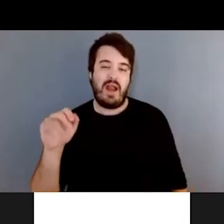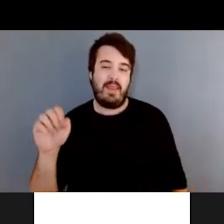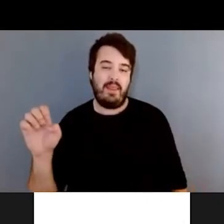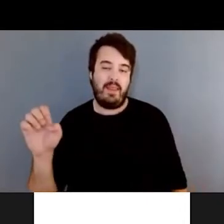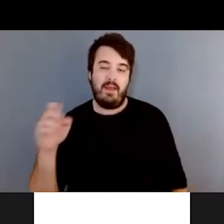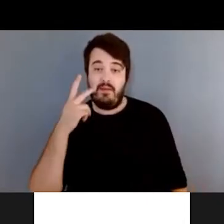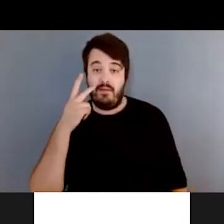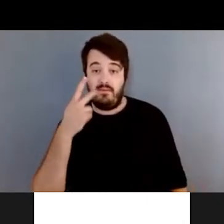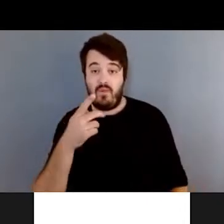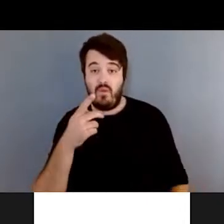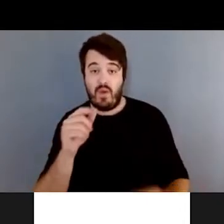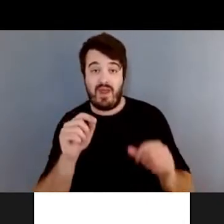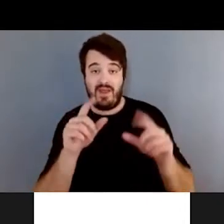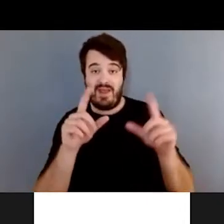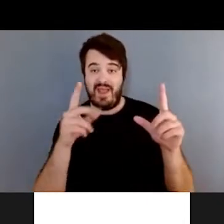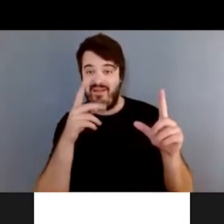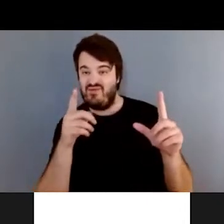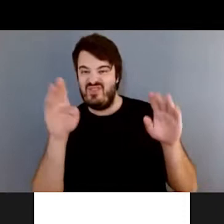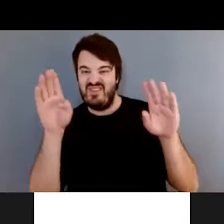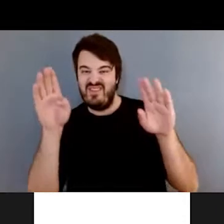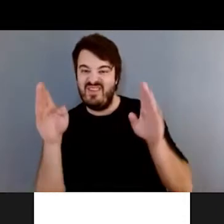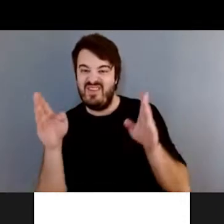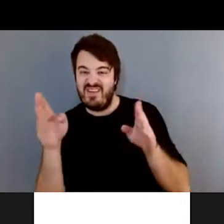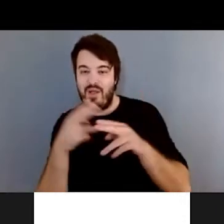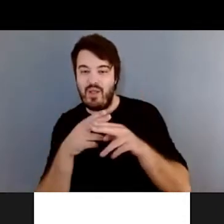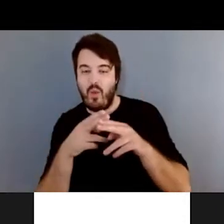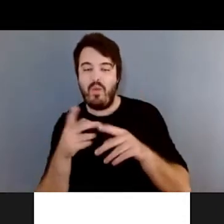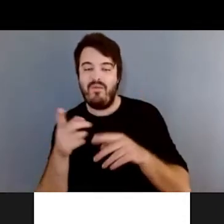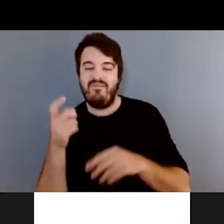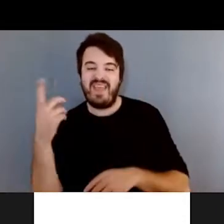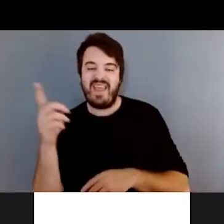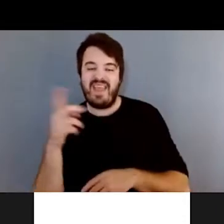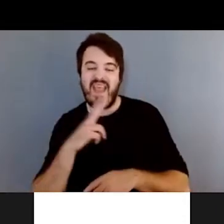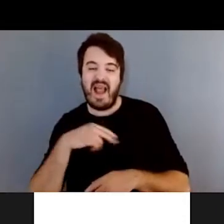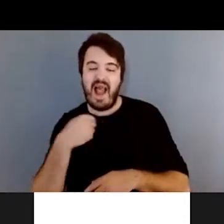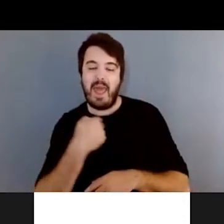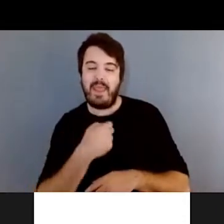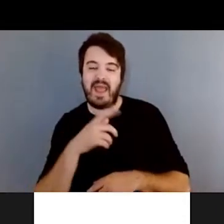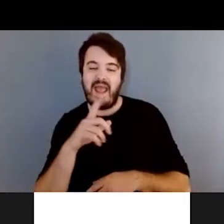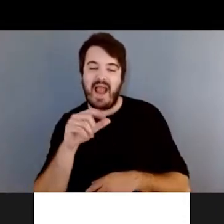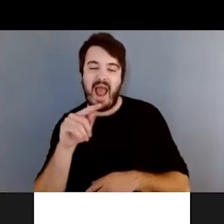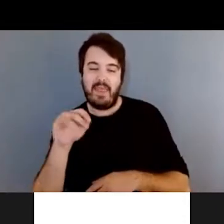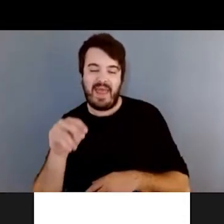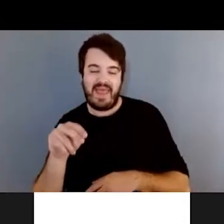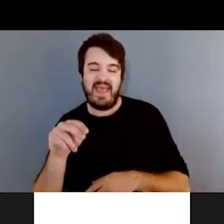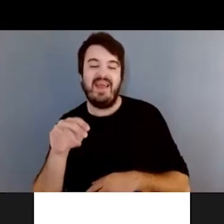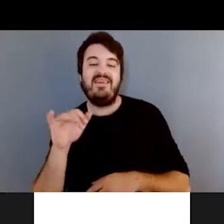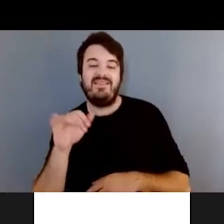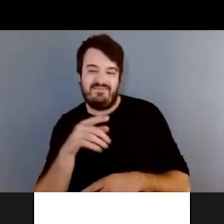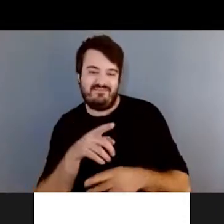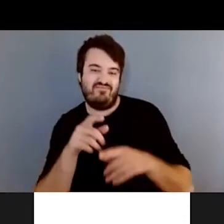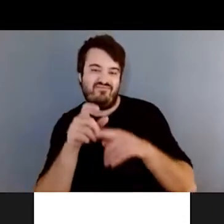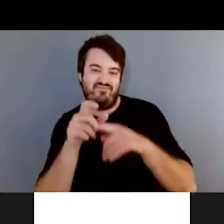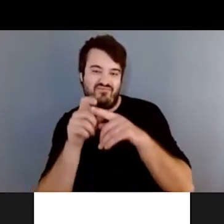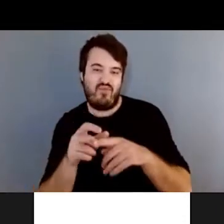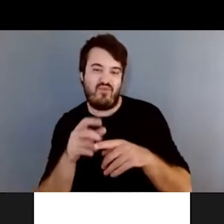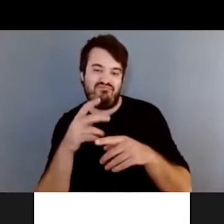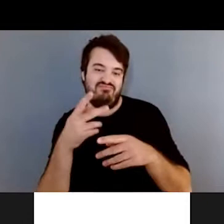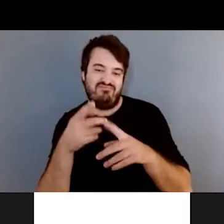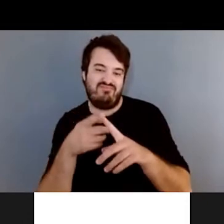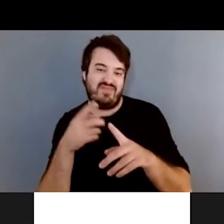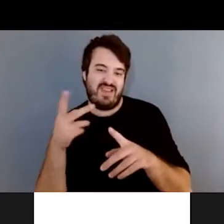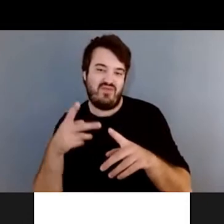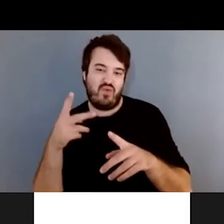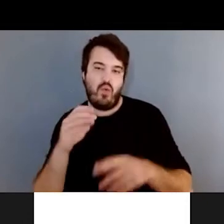aussi, les noms latins, c'est comme deux espèces d'origanum.